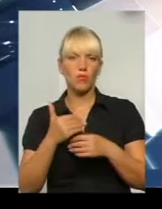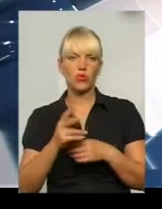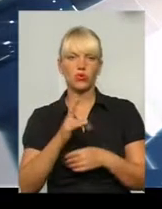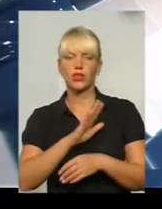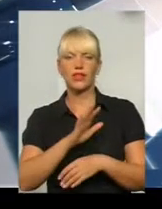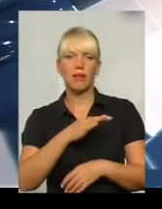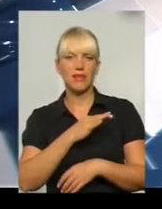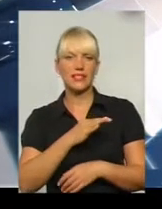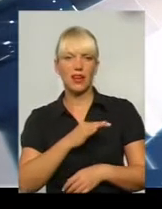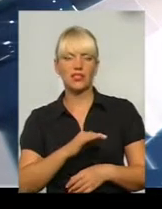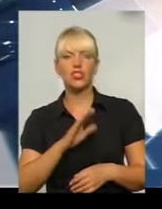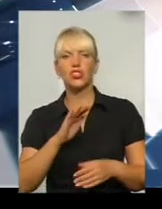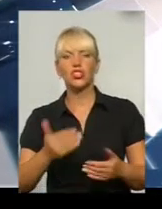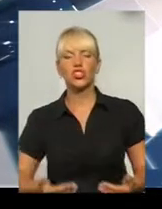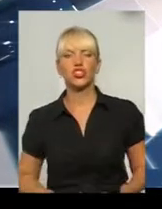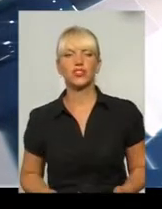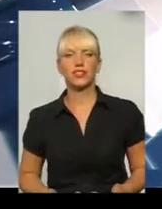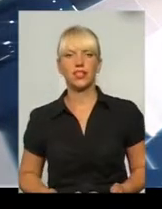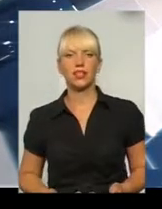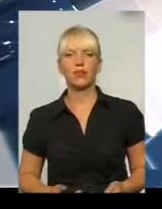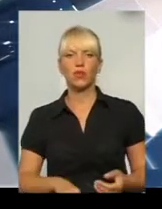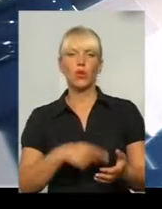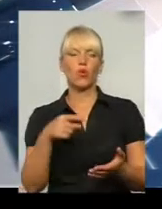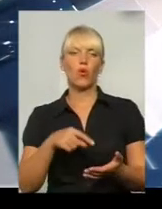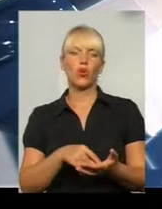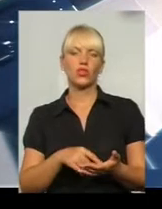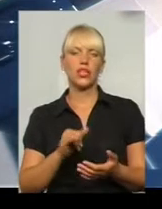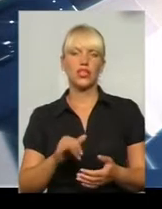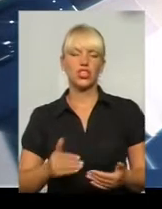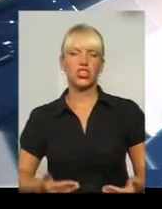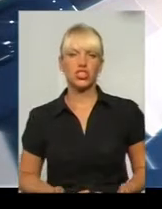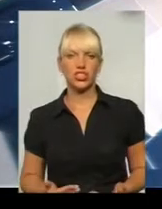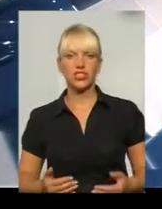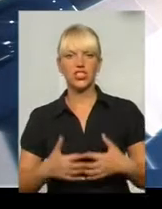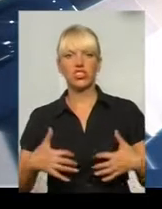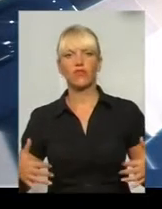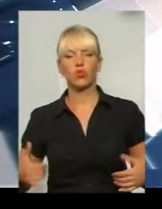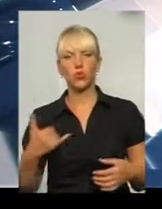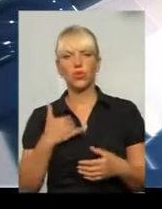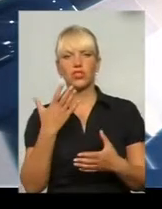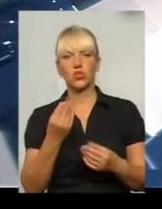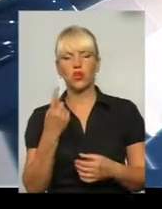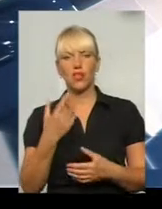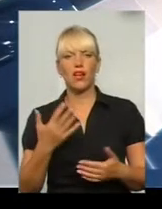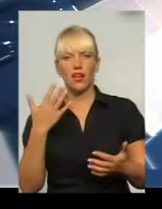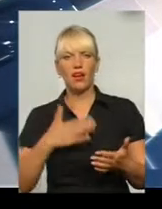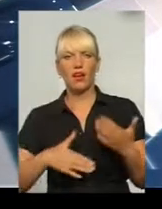безразличні до життя города, до життя животних. Нас і чесно раді. Нас в цьому году,